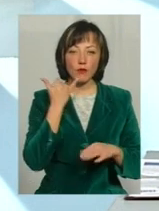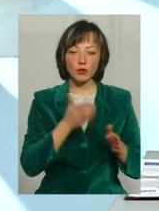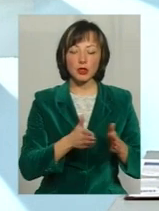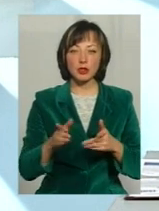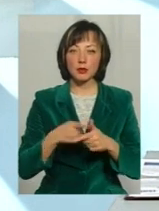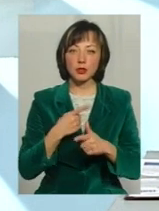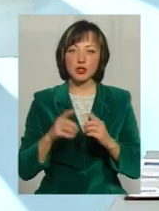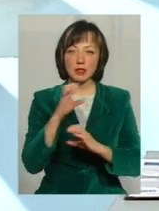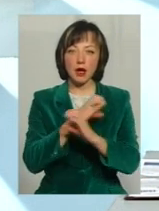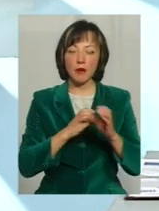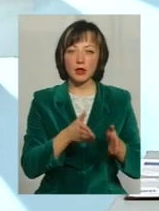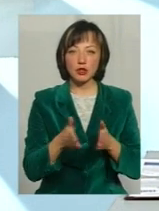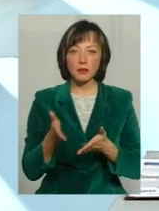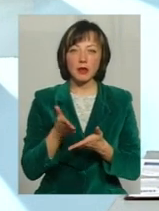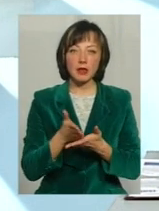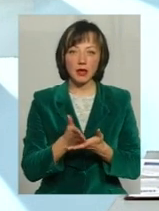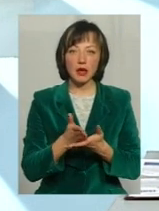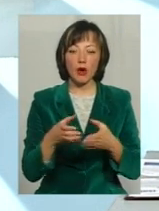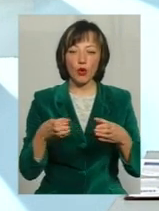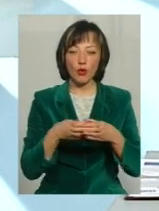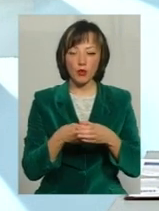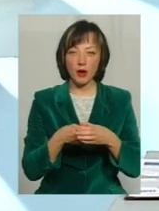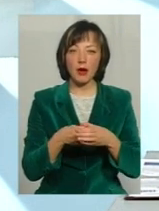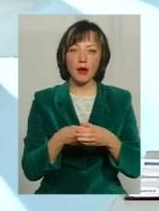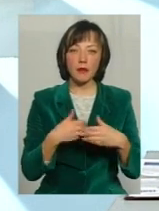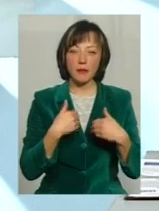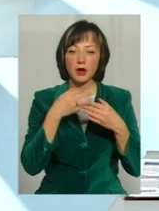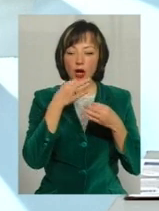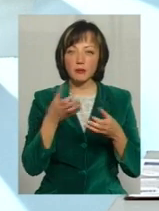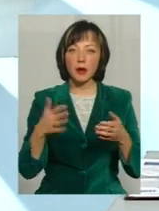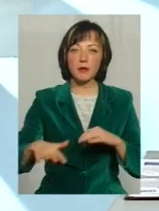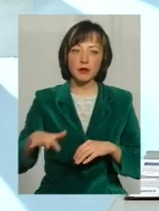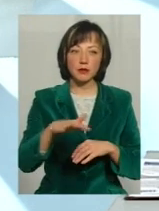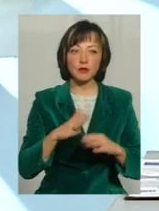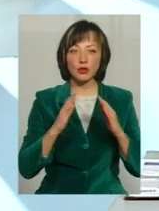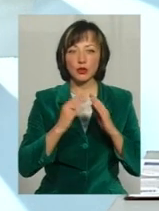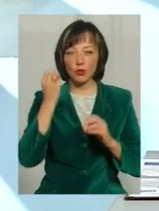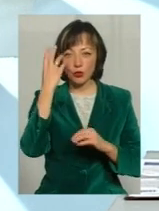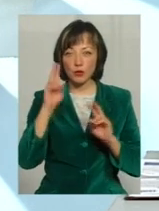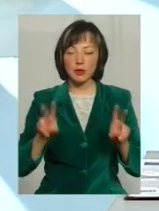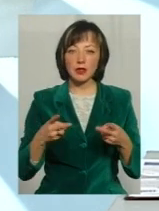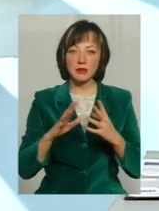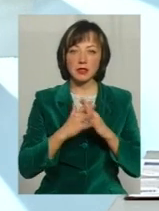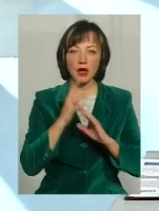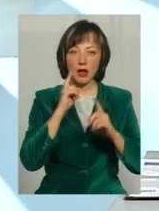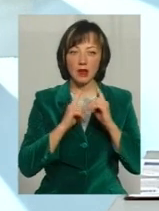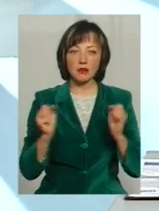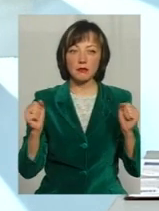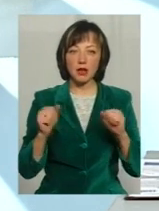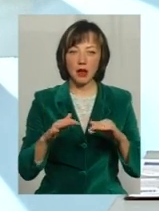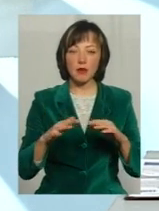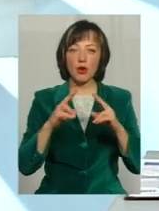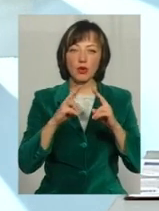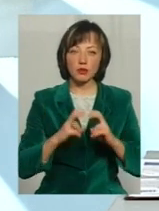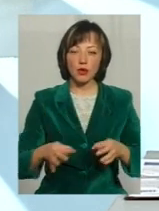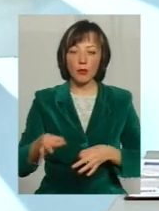скайпу Творюється мобільна група, ми кажемо, яке приміщення, чи будинок культури, чи клуб, чи сільська рада Збираємося та з людьми